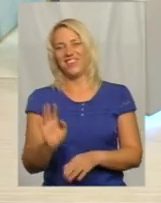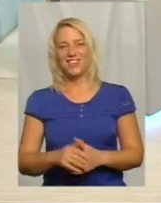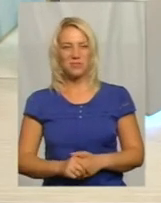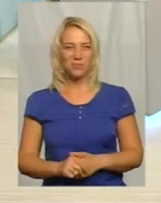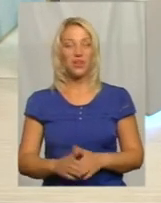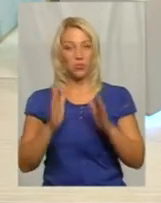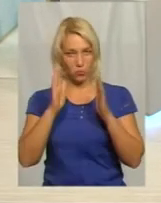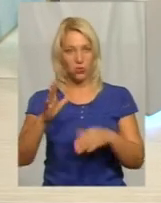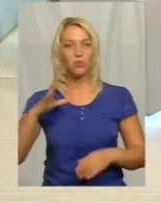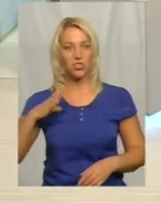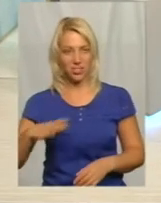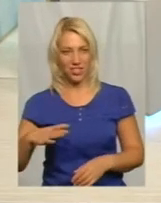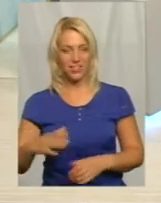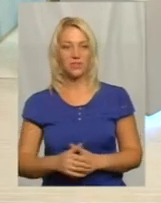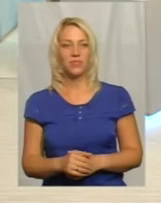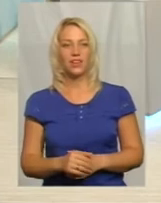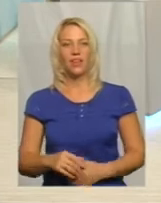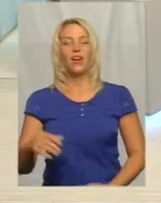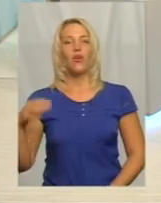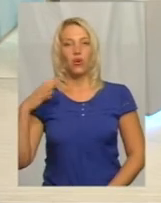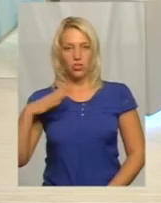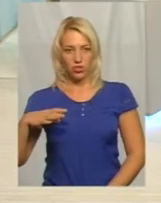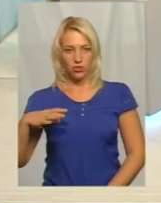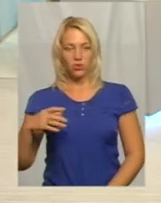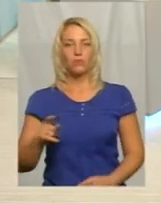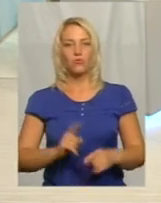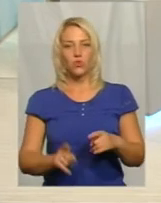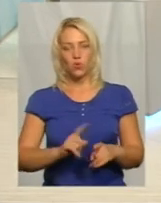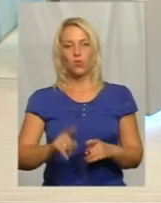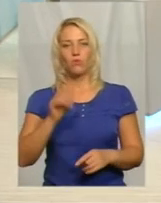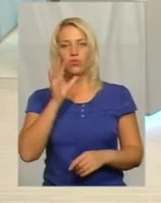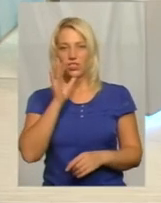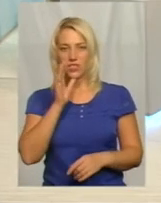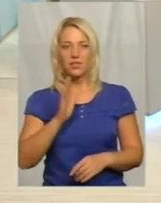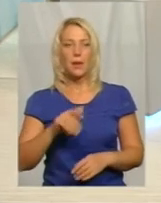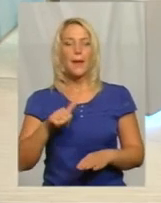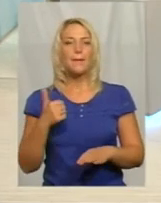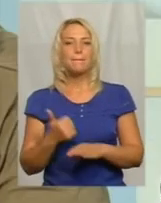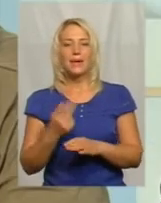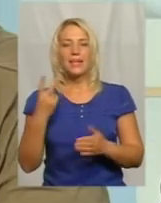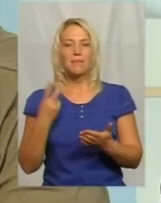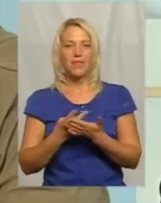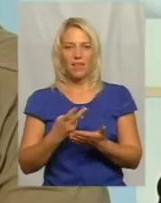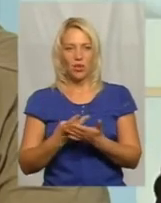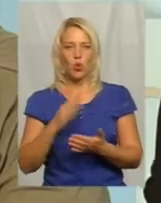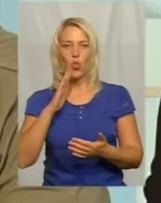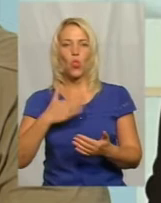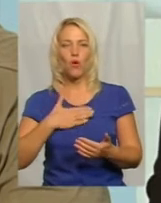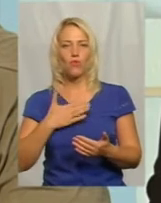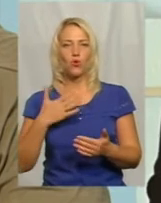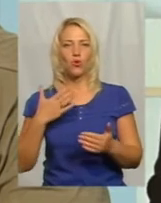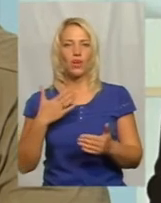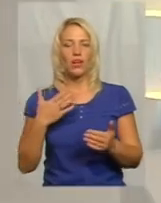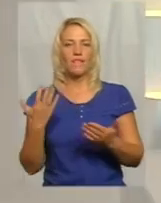Будемо чекати. Тому, так, очікуємо в скорому часі прем'єру нашого нового відео та пісню. І